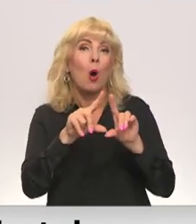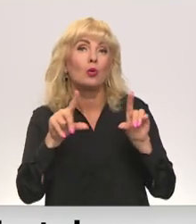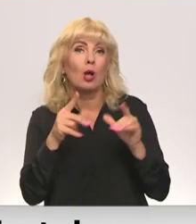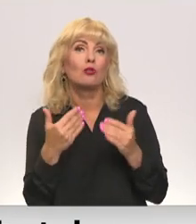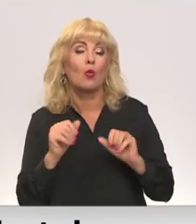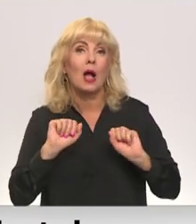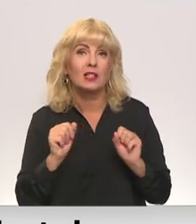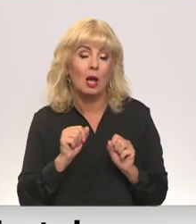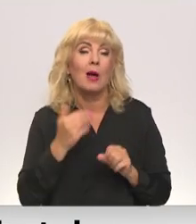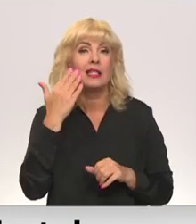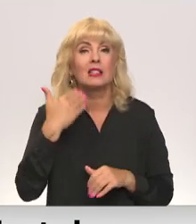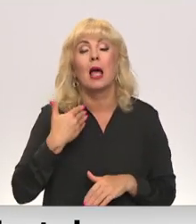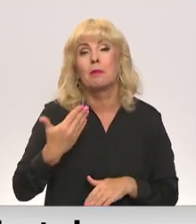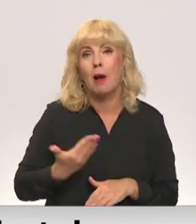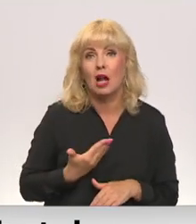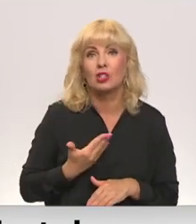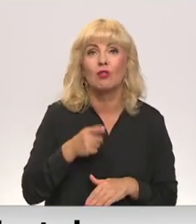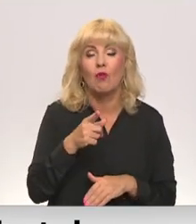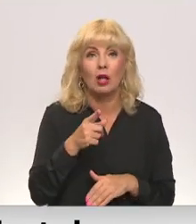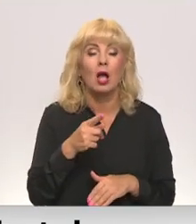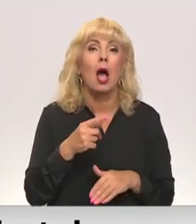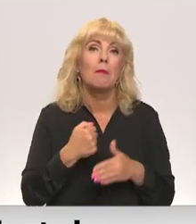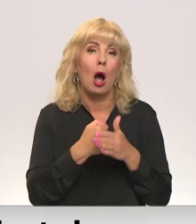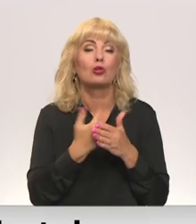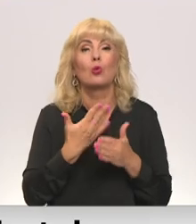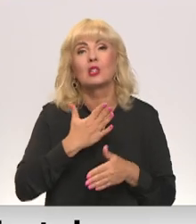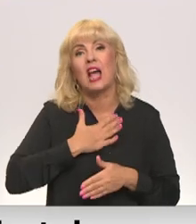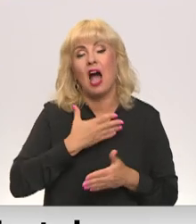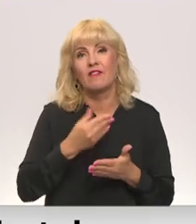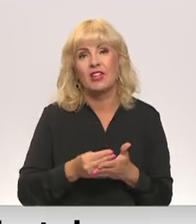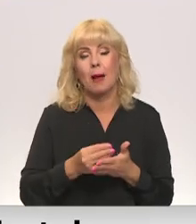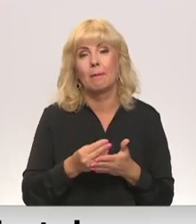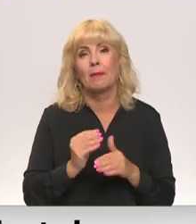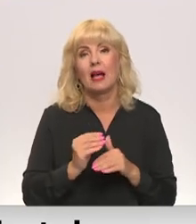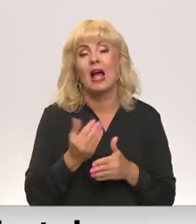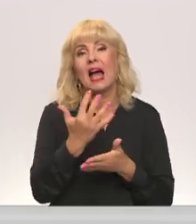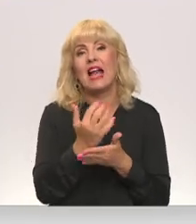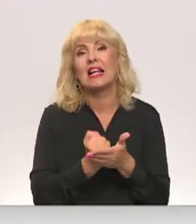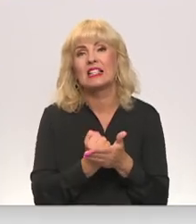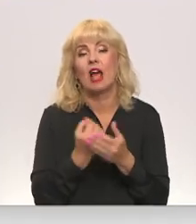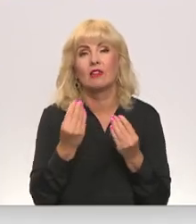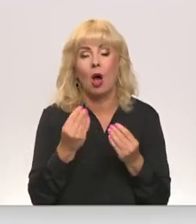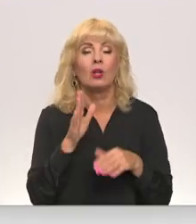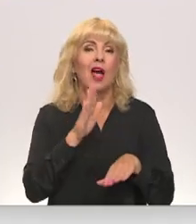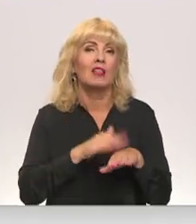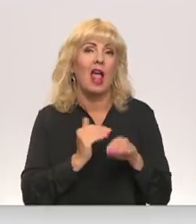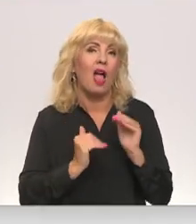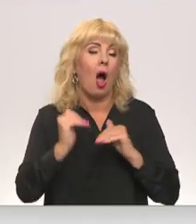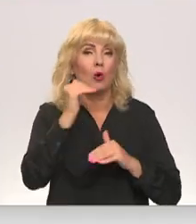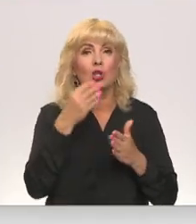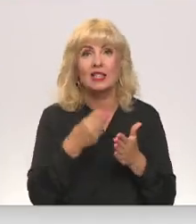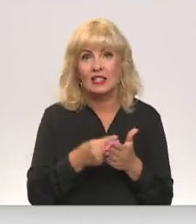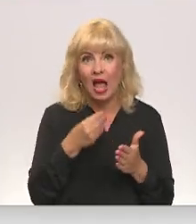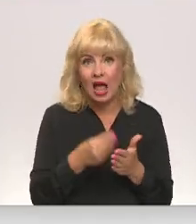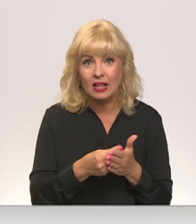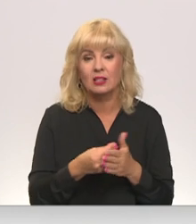ziemu cer pārdzīvot, balstoties uz iekšējām rezervēm. Mēs ar kolēģiem runāju, šī ir nosacītā augstā cēna, mēs esam maksājami